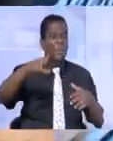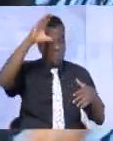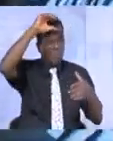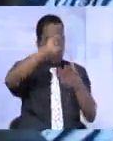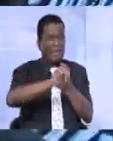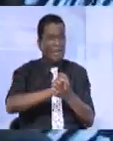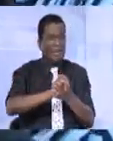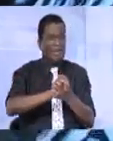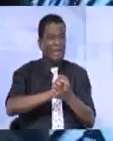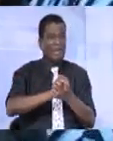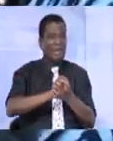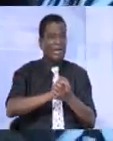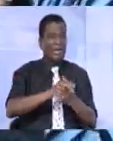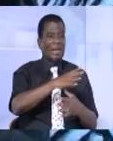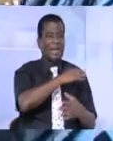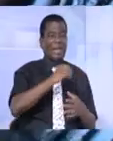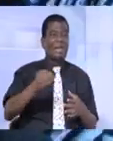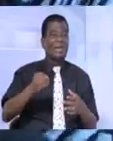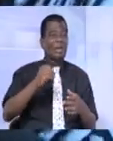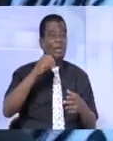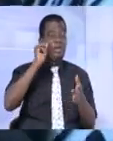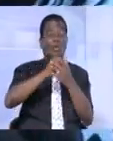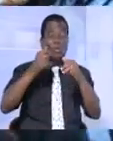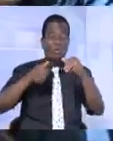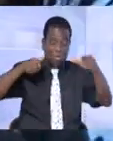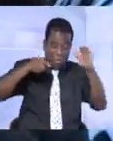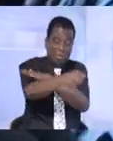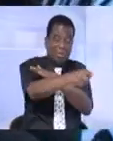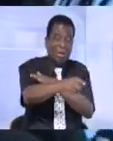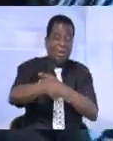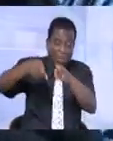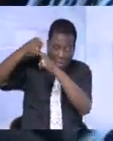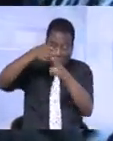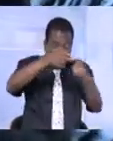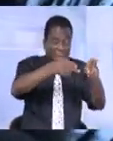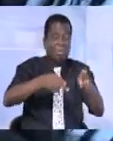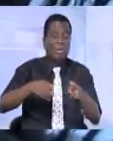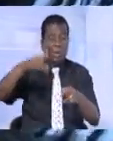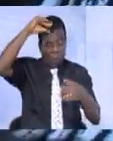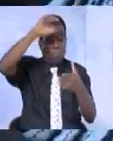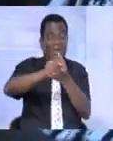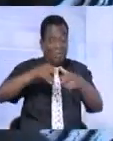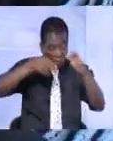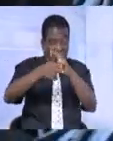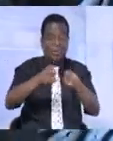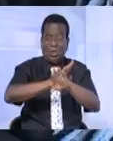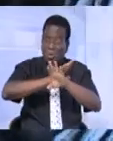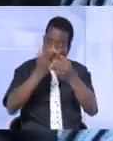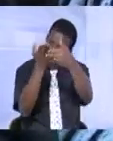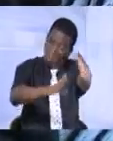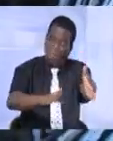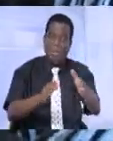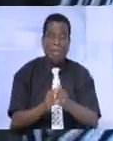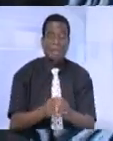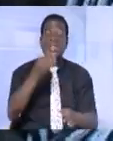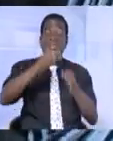dit qu'il est l'hôpital,'il est blessé. S'il avait coupé sa jambe, c